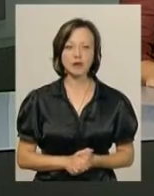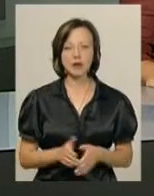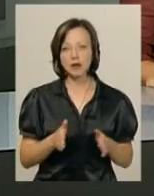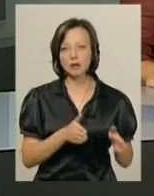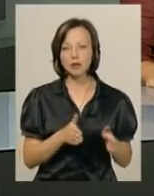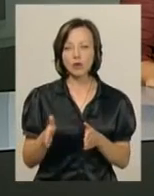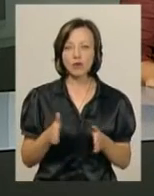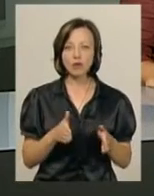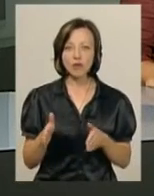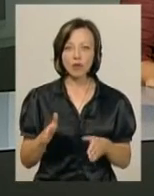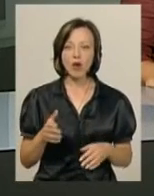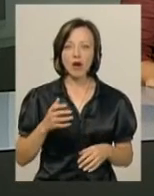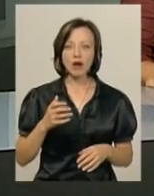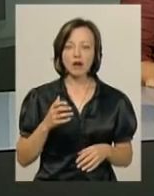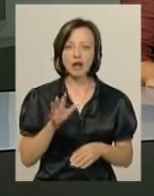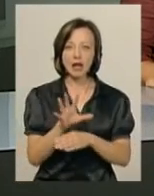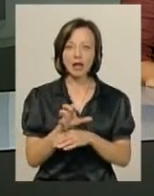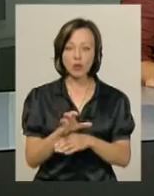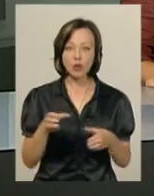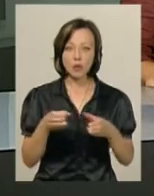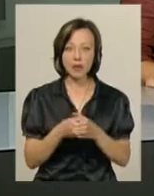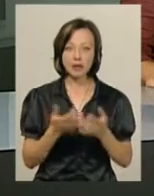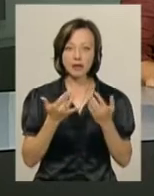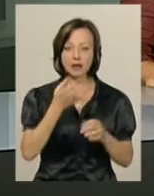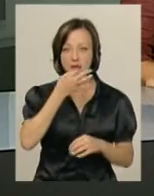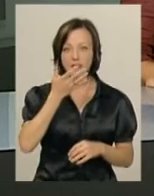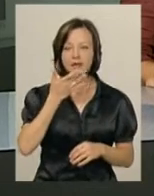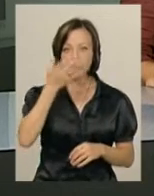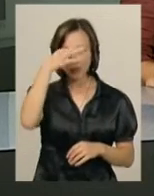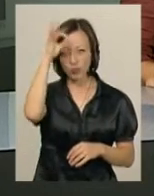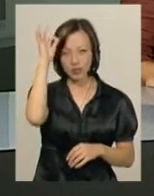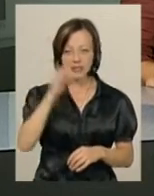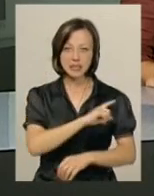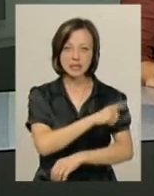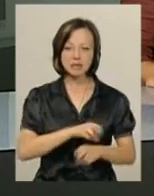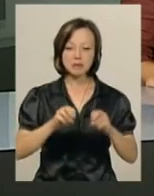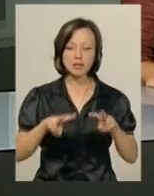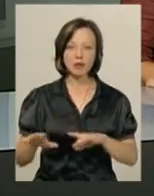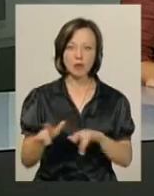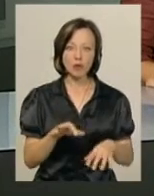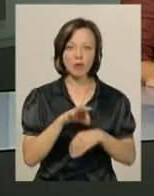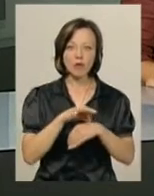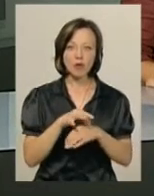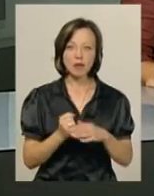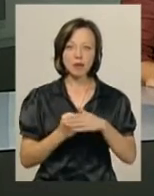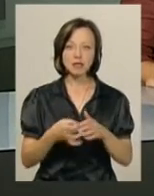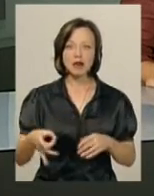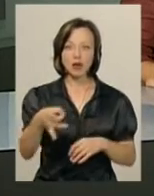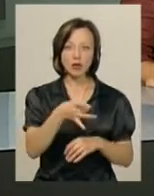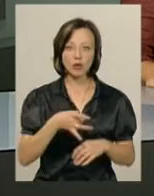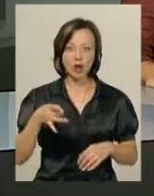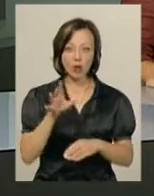Підготовку кінологічних команд для Нацполіції, Служби безпеки України, а також для сил спеціальних операцій проводять на базі Регіонального